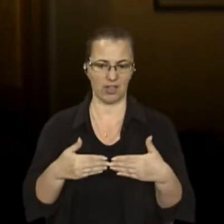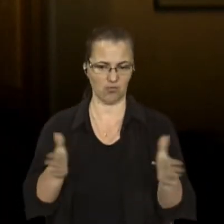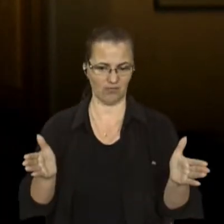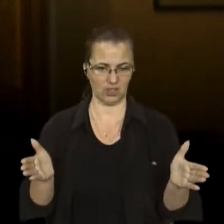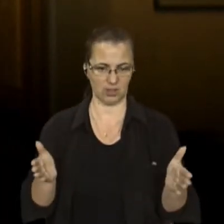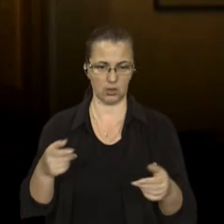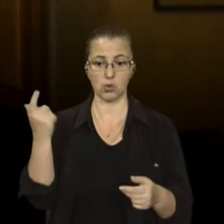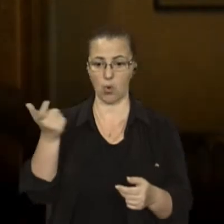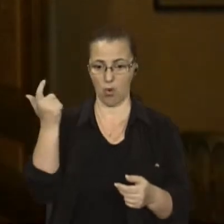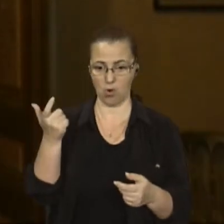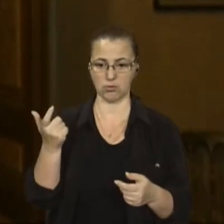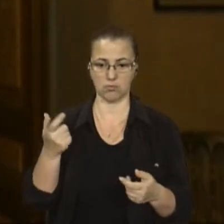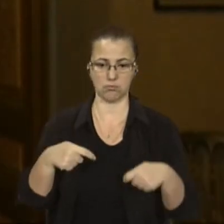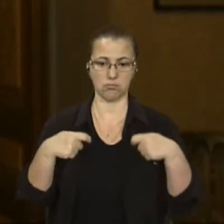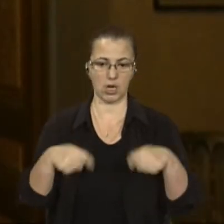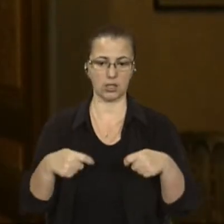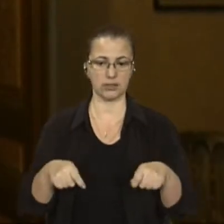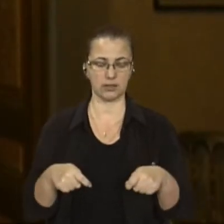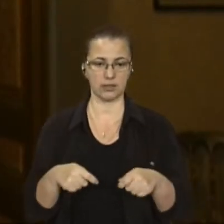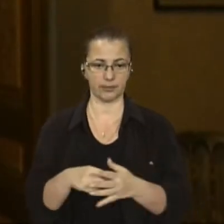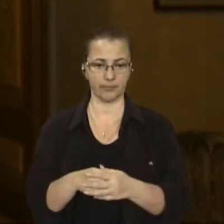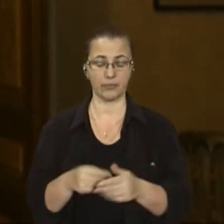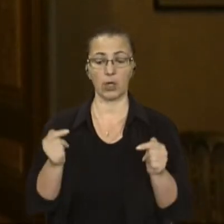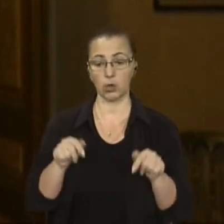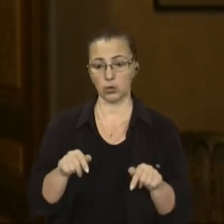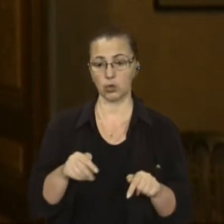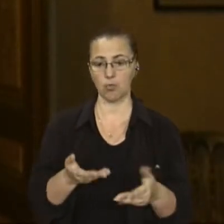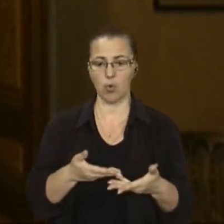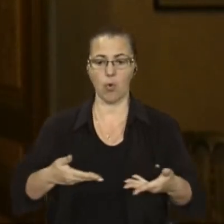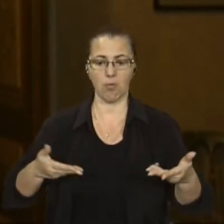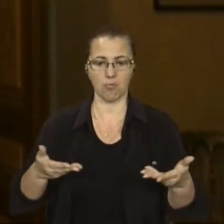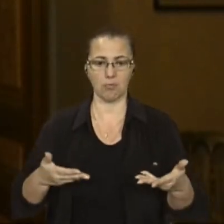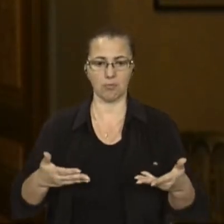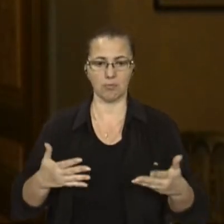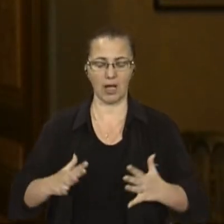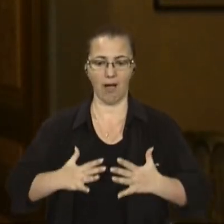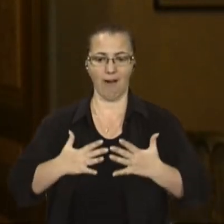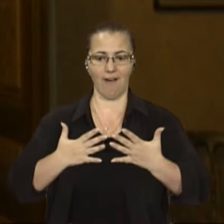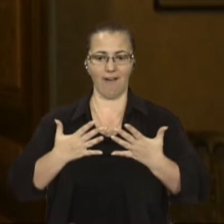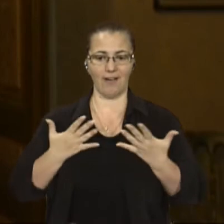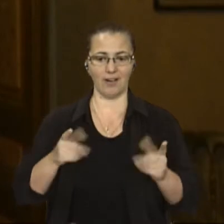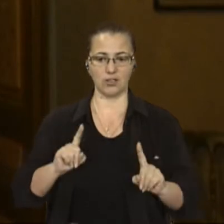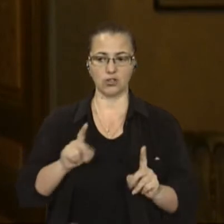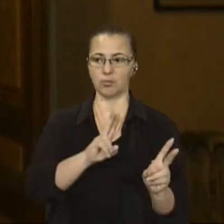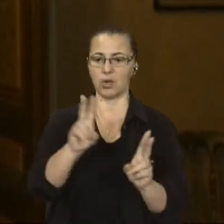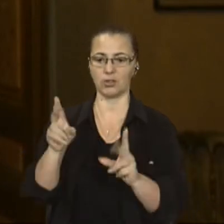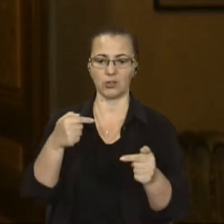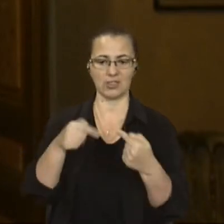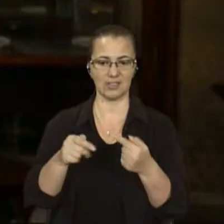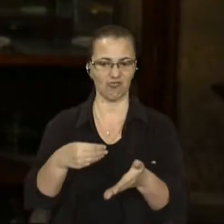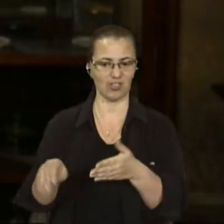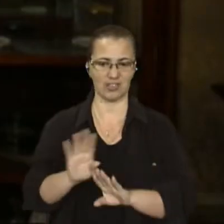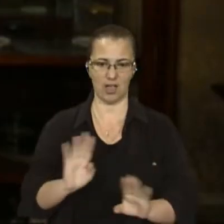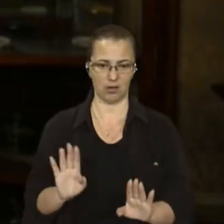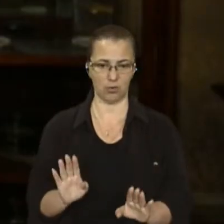Власники її продають. І тому ми захопилися цією ідеєю, щоб хтось не перехопив і хтось інший її не